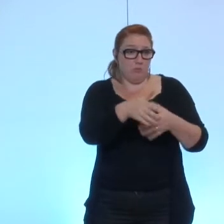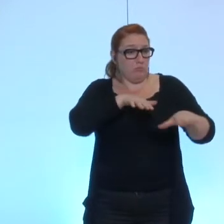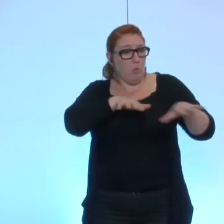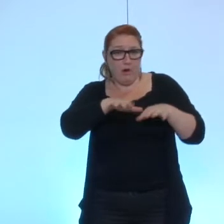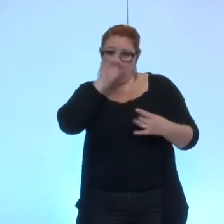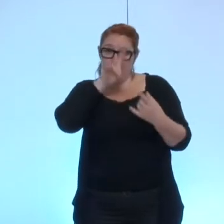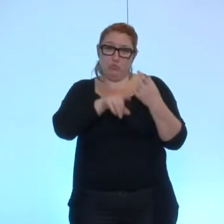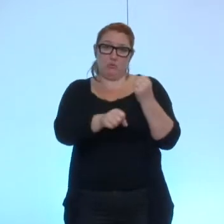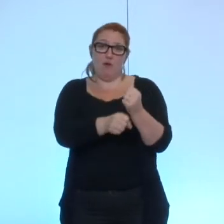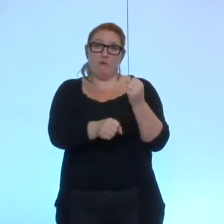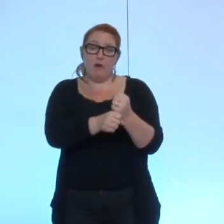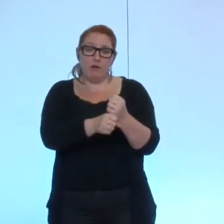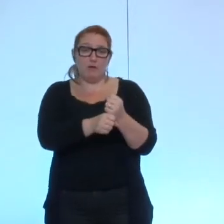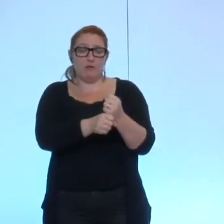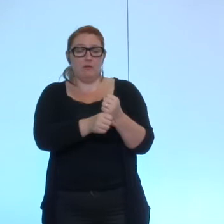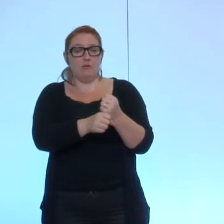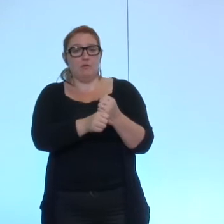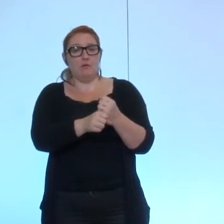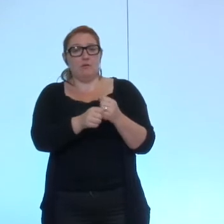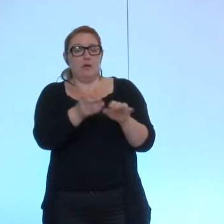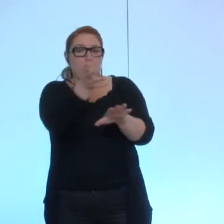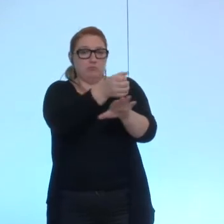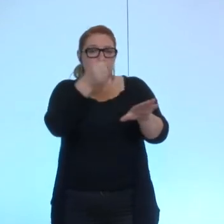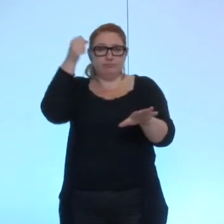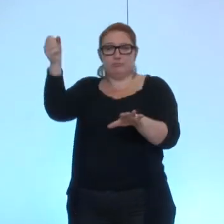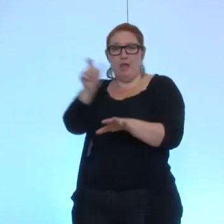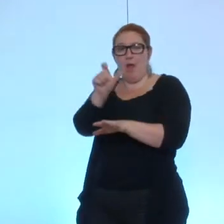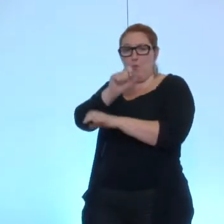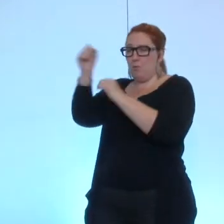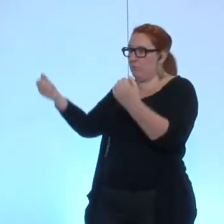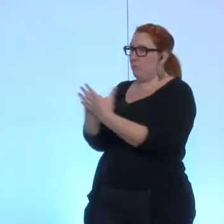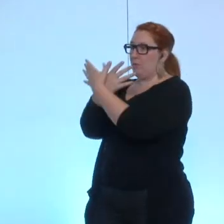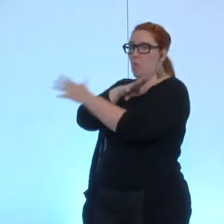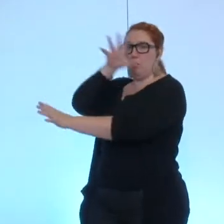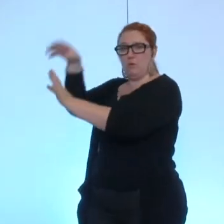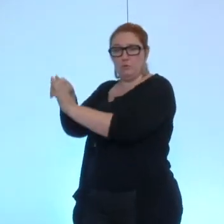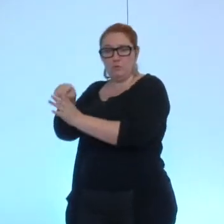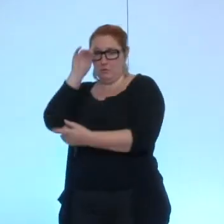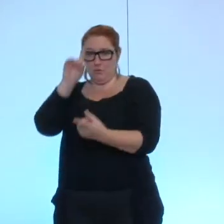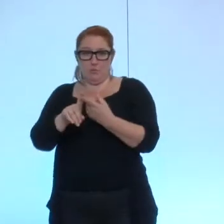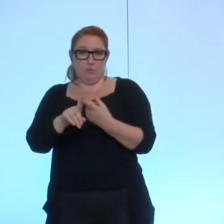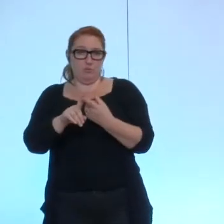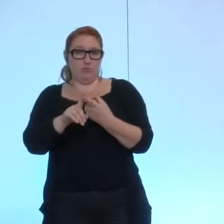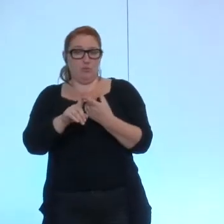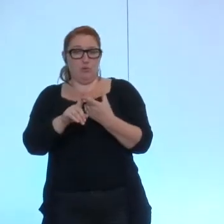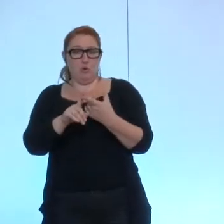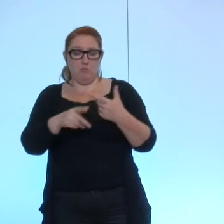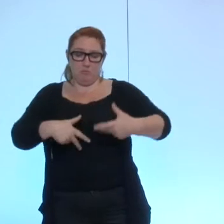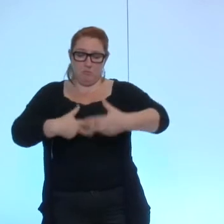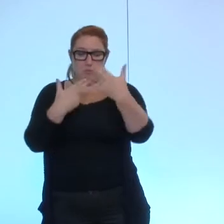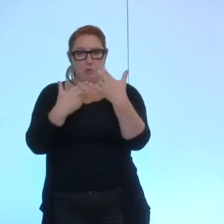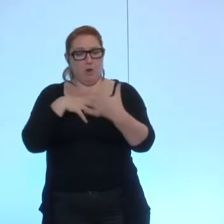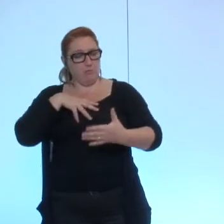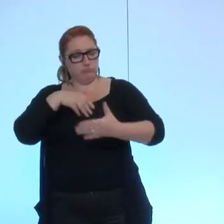effectivement dédier un temps à la métropole qui soit suffisant pour faire assumer le mandat qui était le leur